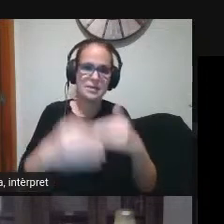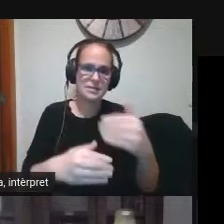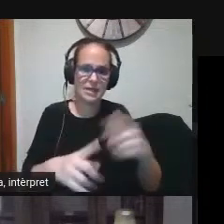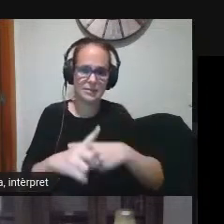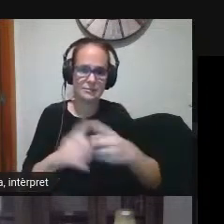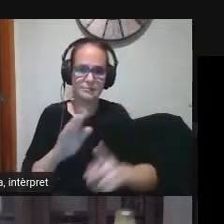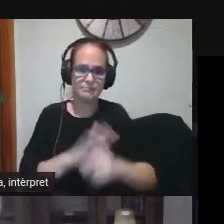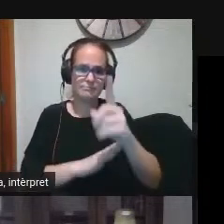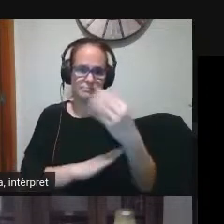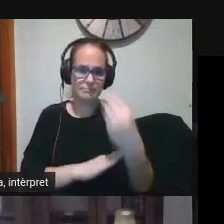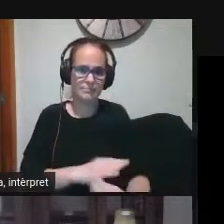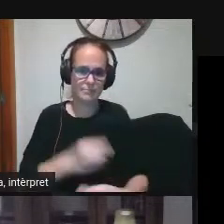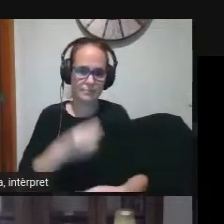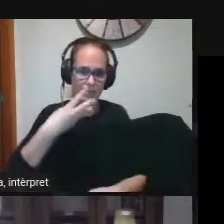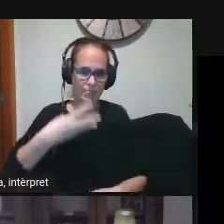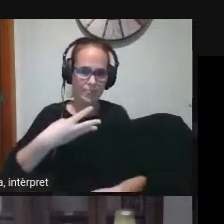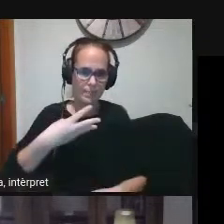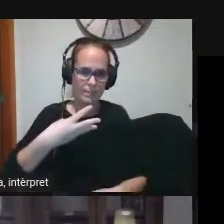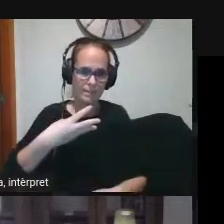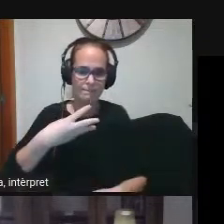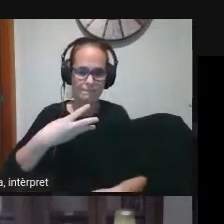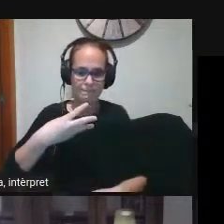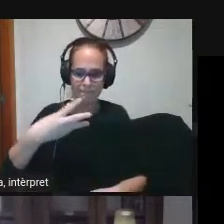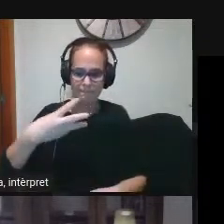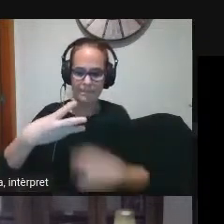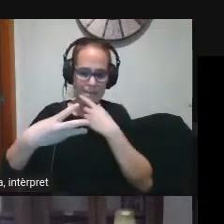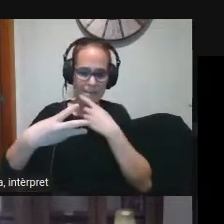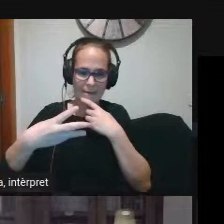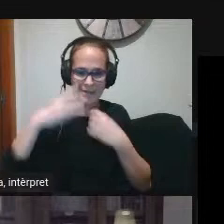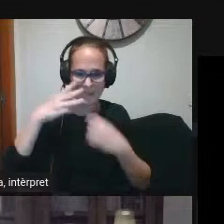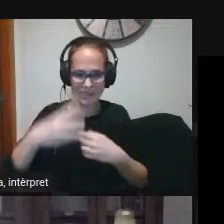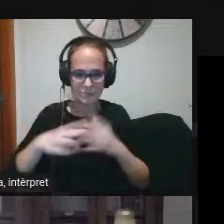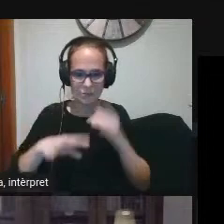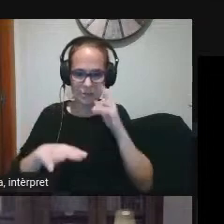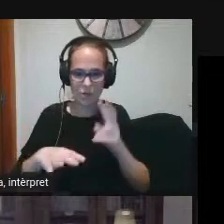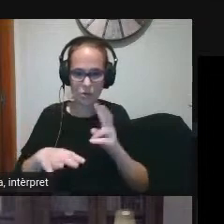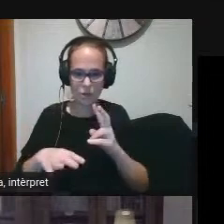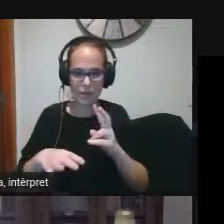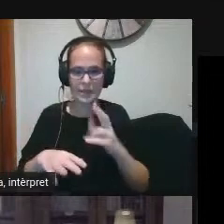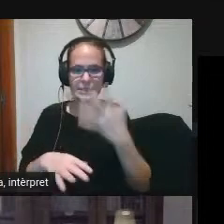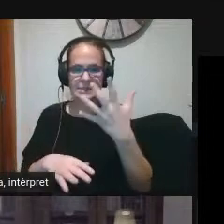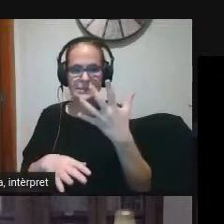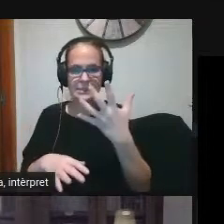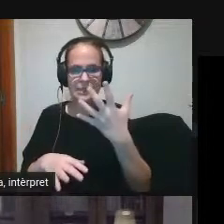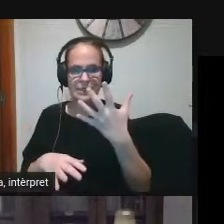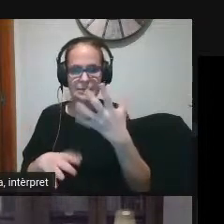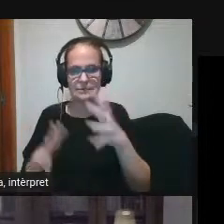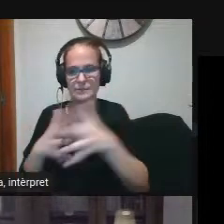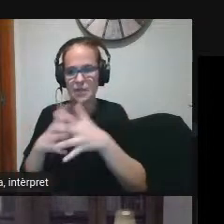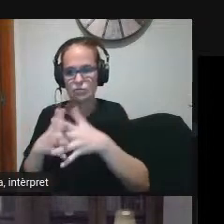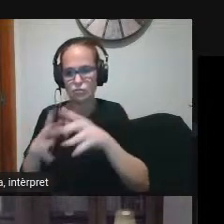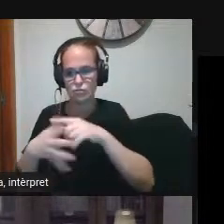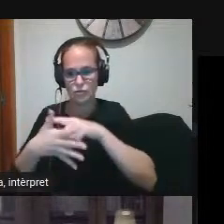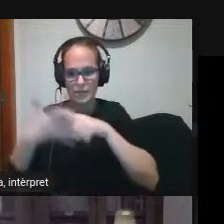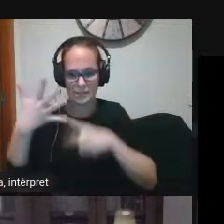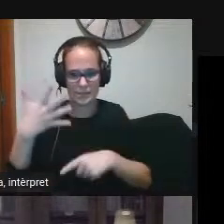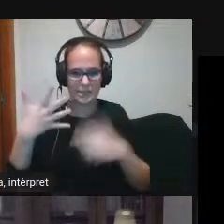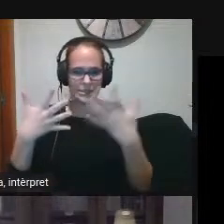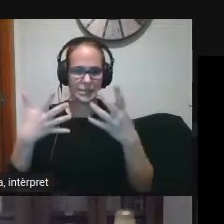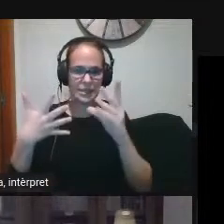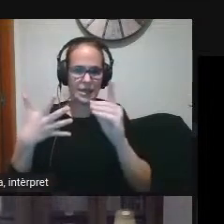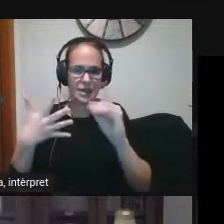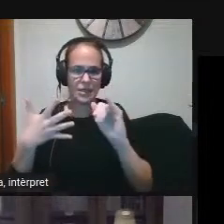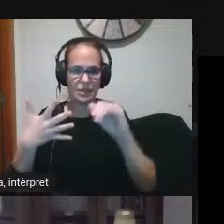aleshores té cinc dimensions que les tenim aquí a la diapositiva si veieu reuneixen una miqueta tot el